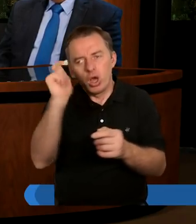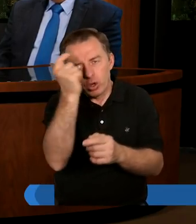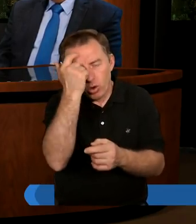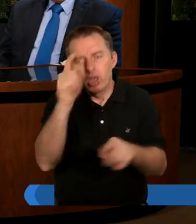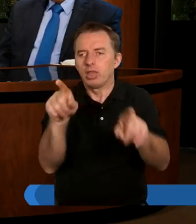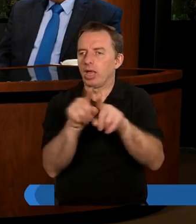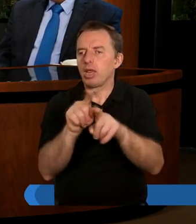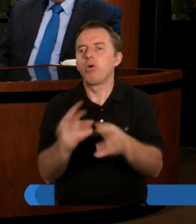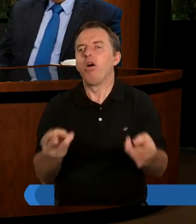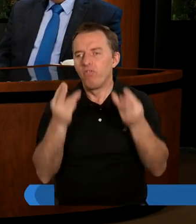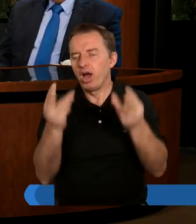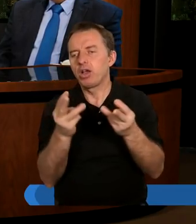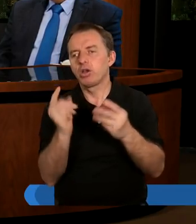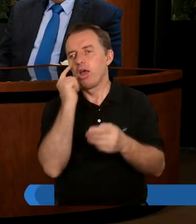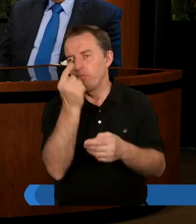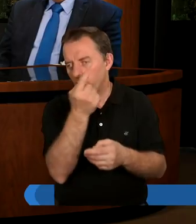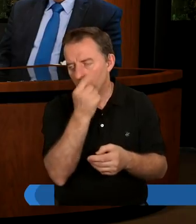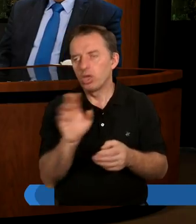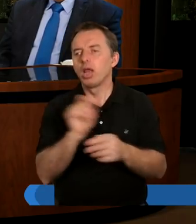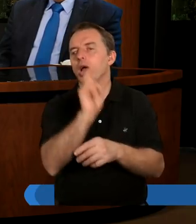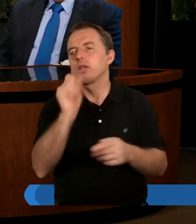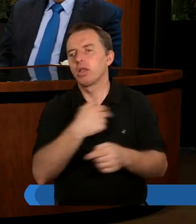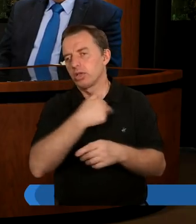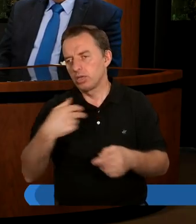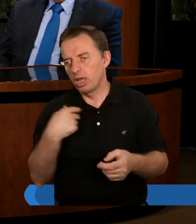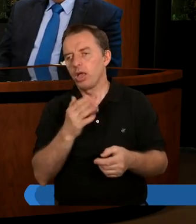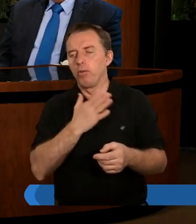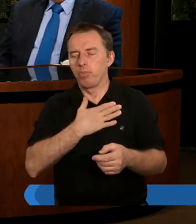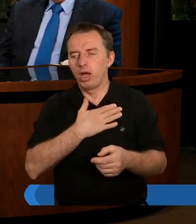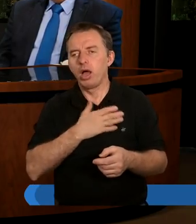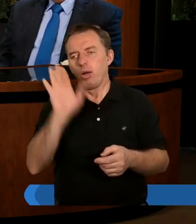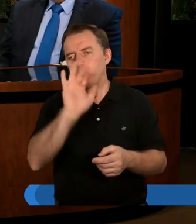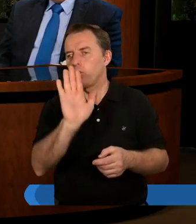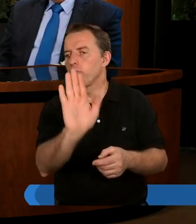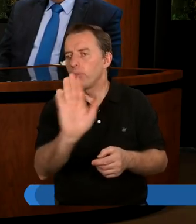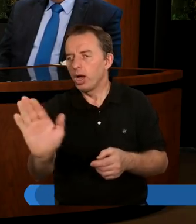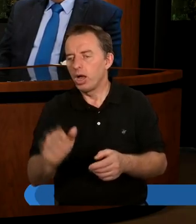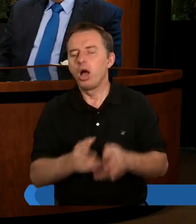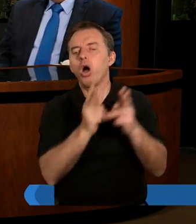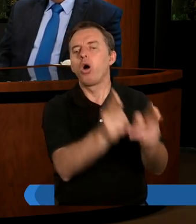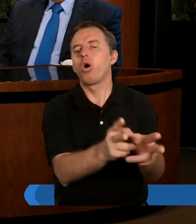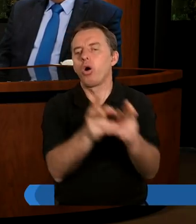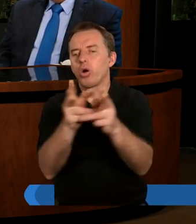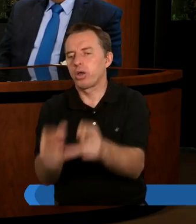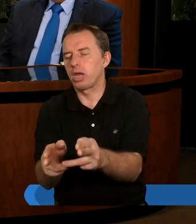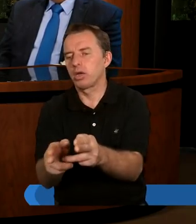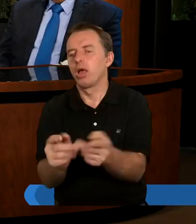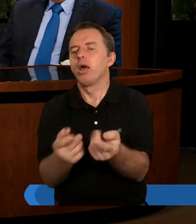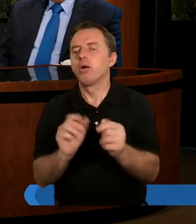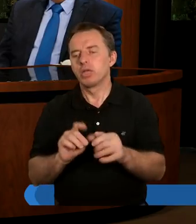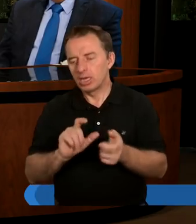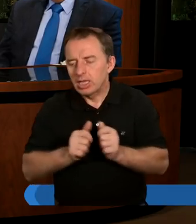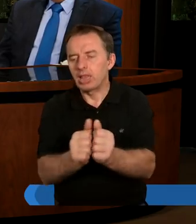rolę. Każda jest tak samo ważna w oczach Boga. I dla każdego z nas Bóg ma określoną rolę do